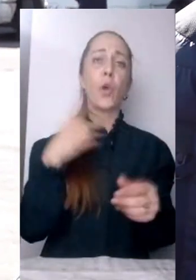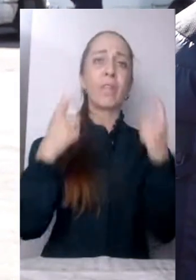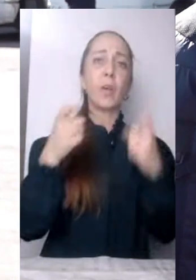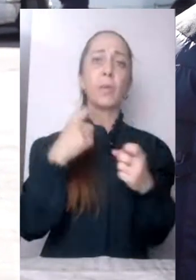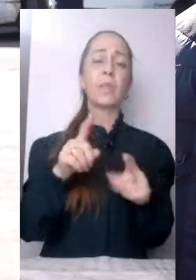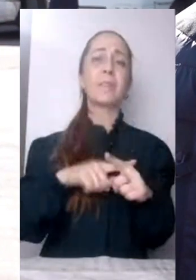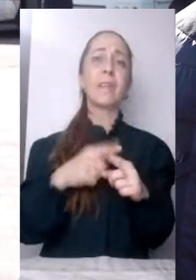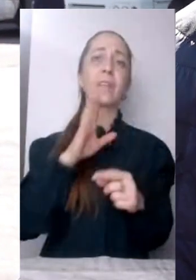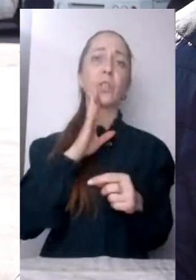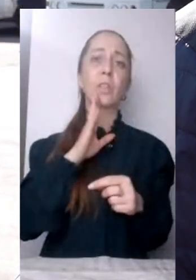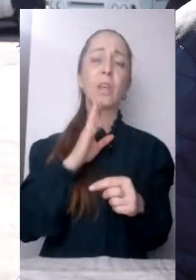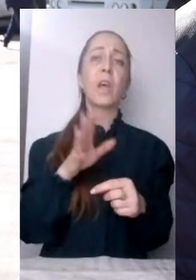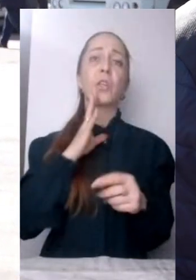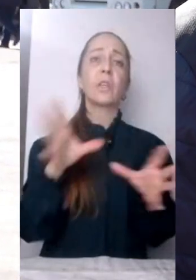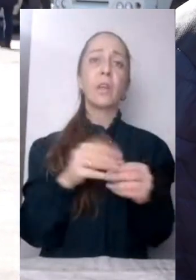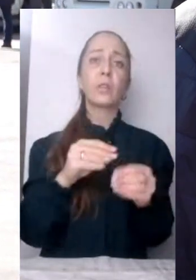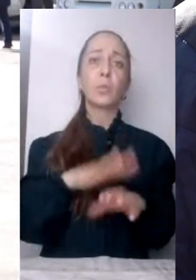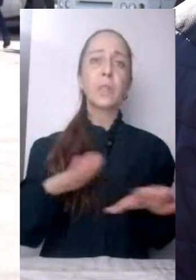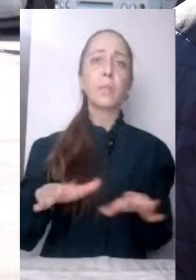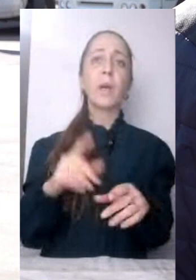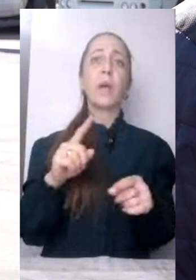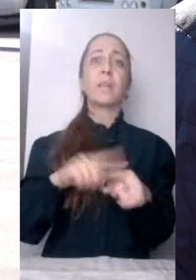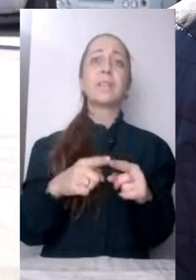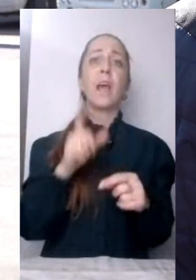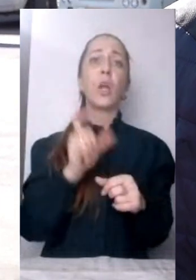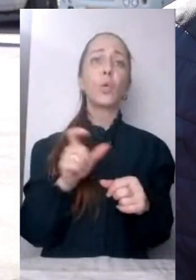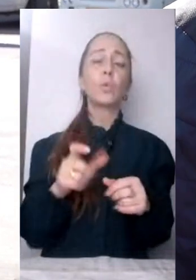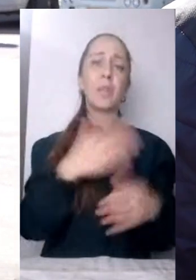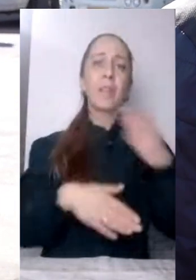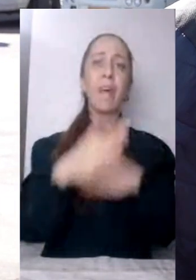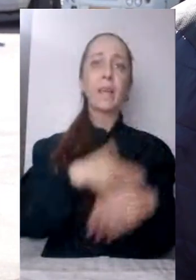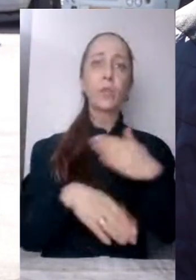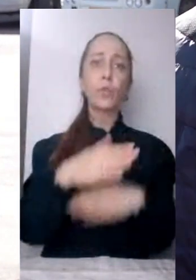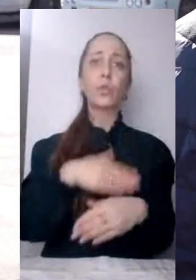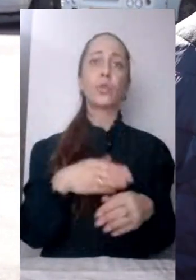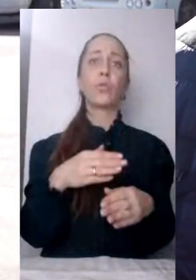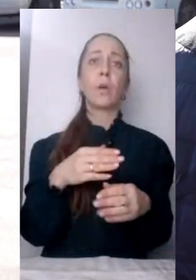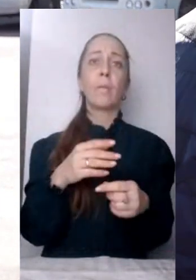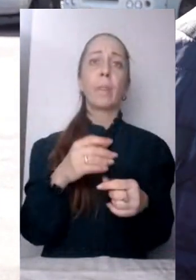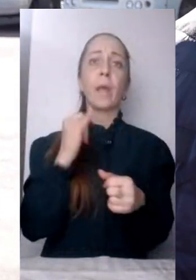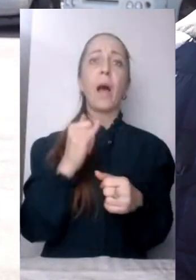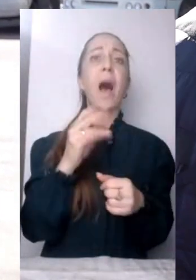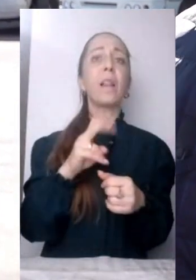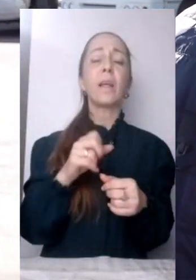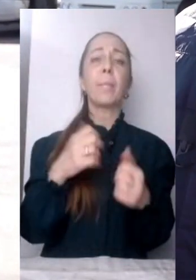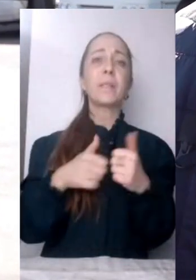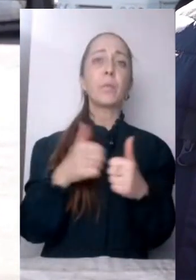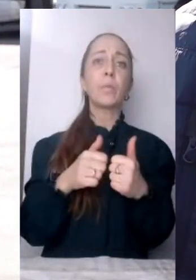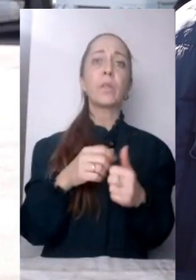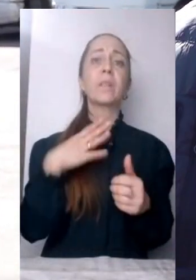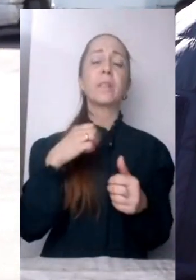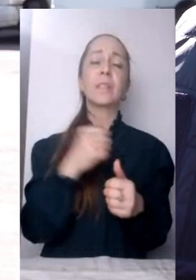люди з інвалідністю. Але безпосередньо самої евакуації займаються області. Ми лише